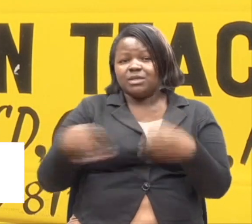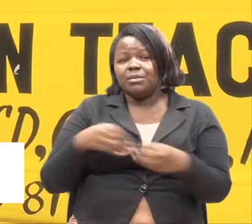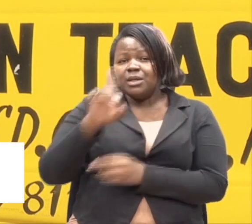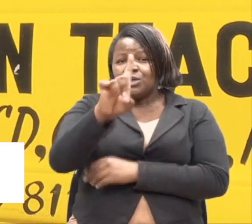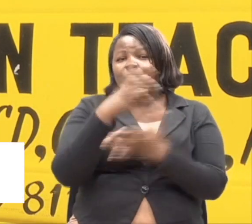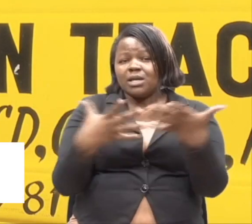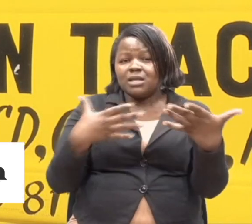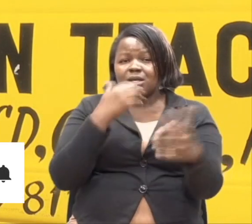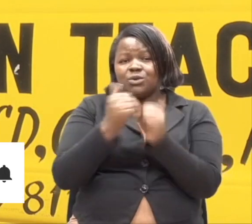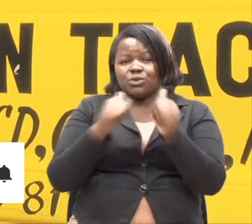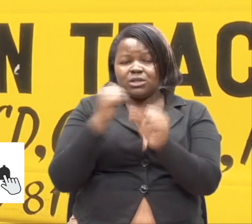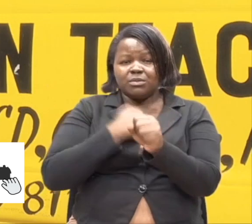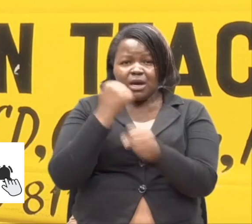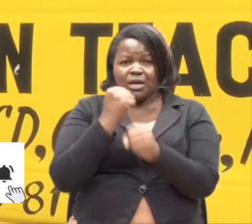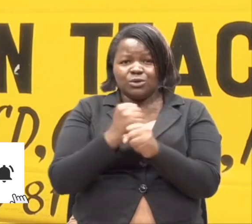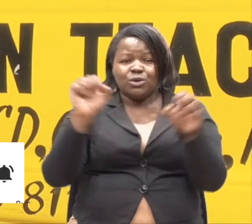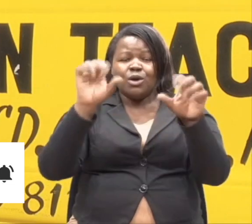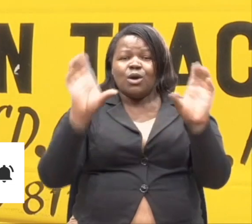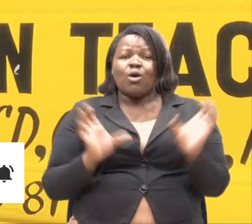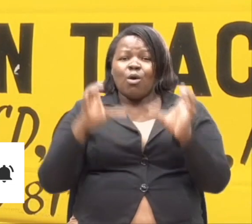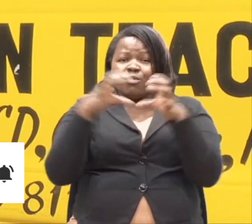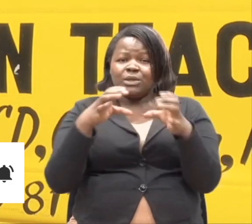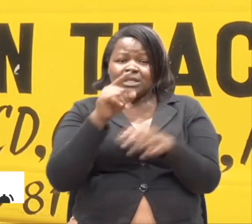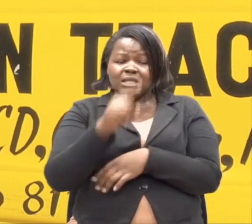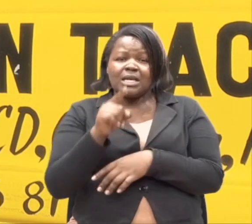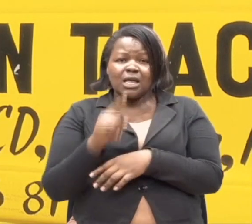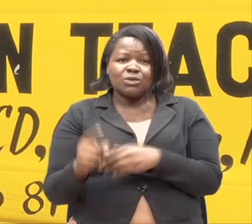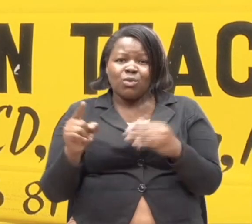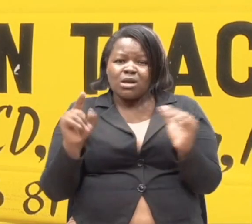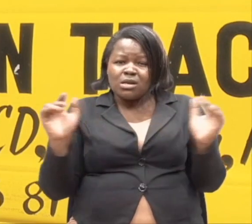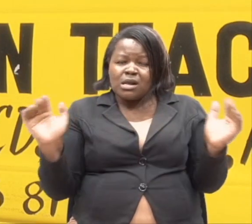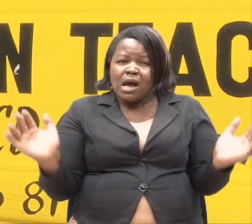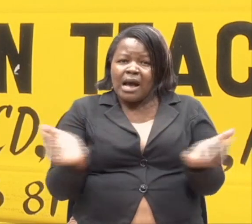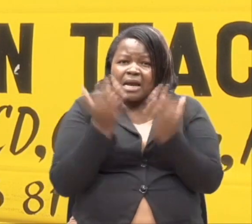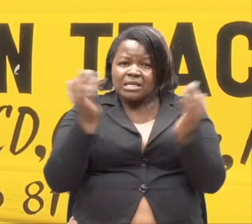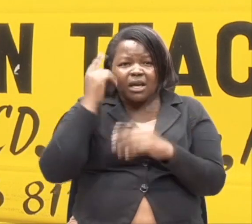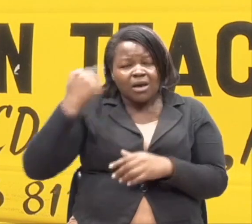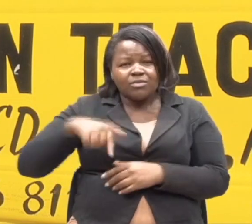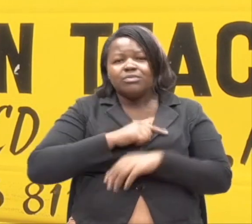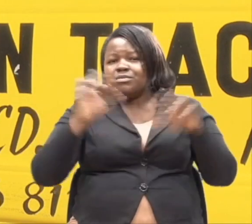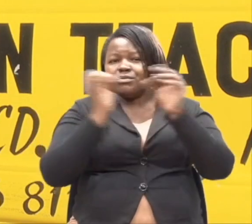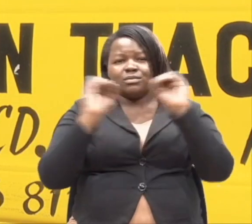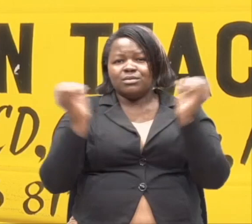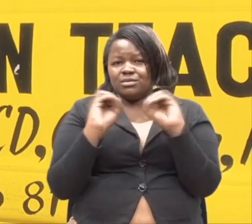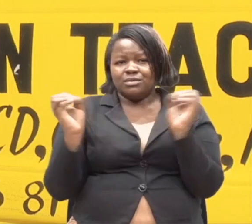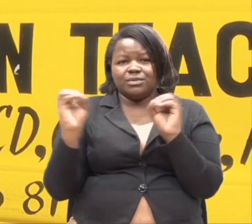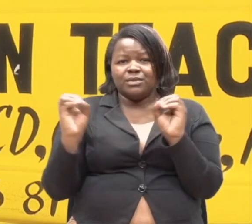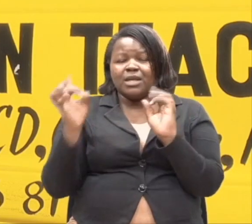la kwanza. Community ambayo tunaishi. Hawaja tu enzi sisi. Watu wanaoishi na ule mabo.